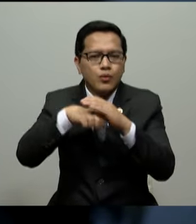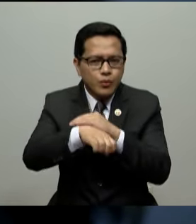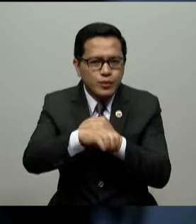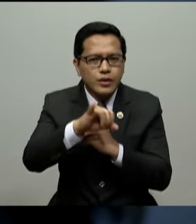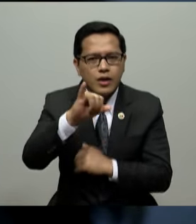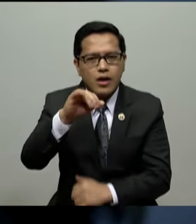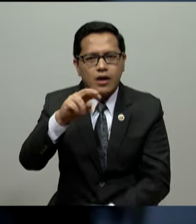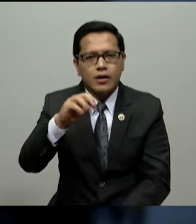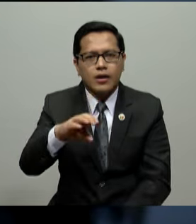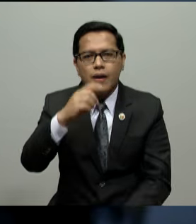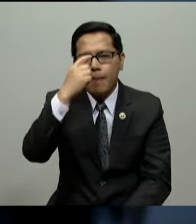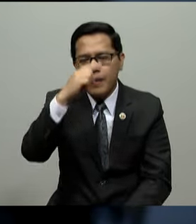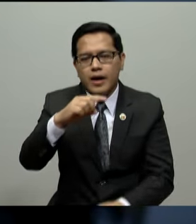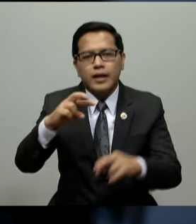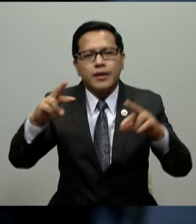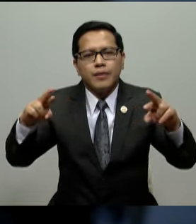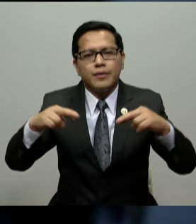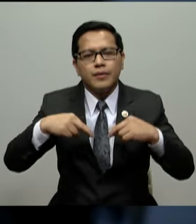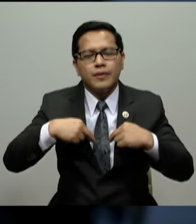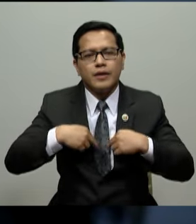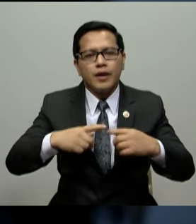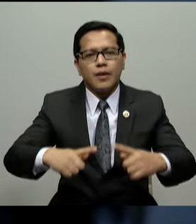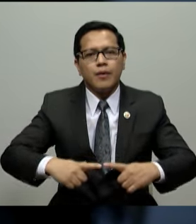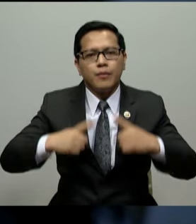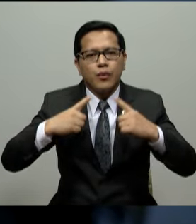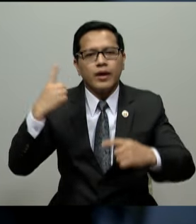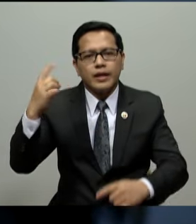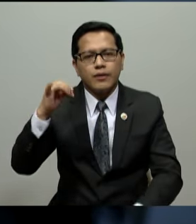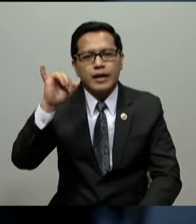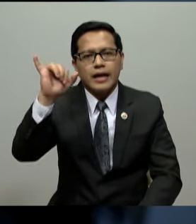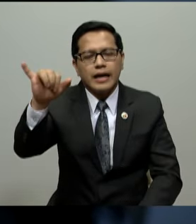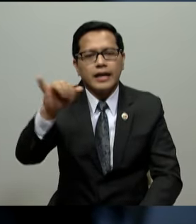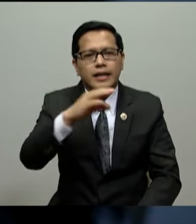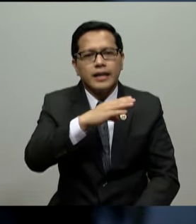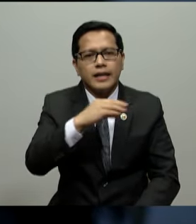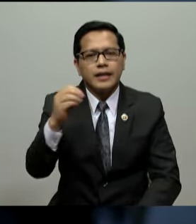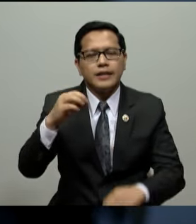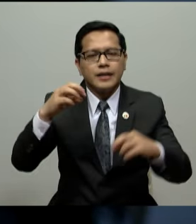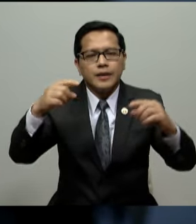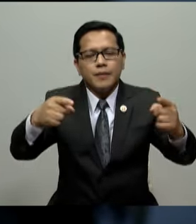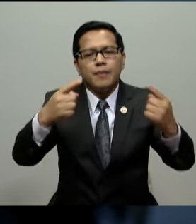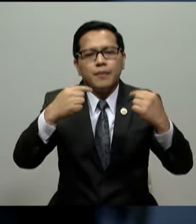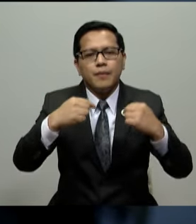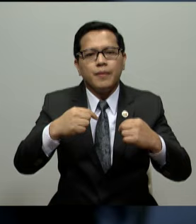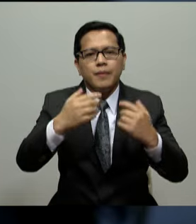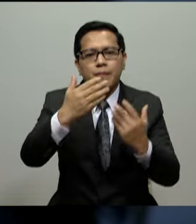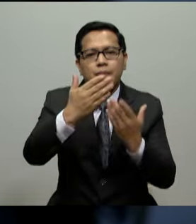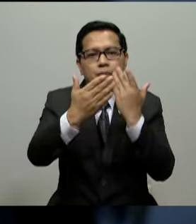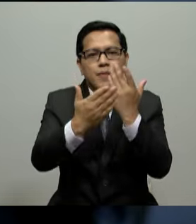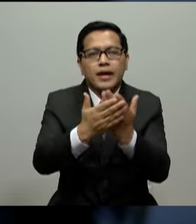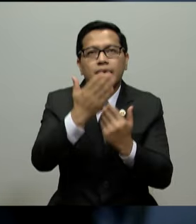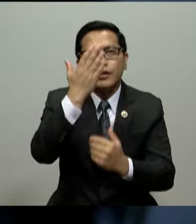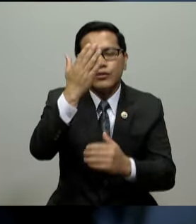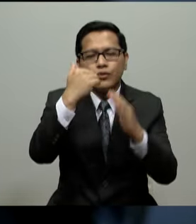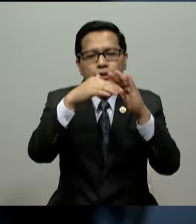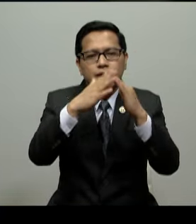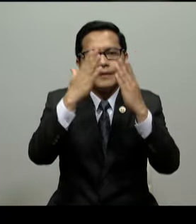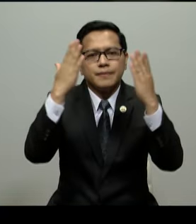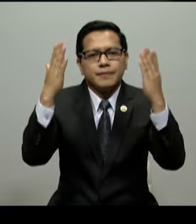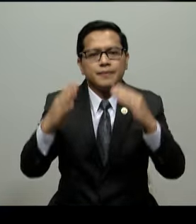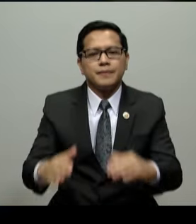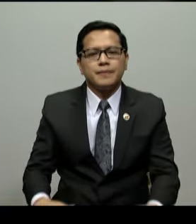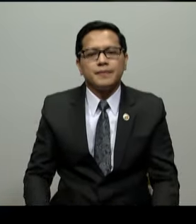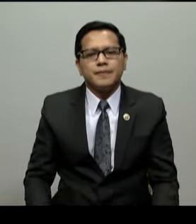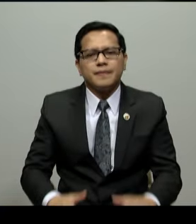para matamo ang buhay na walang hanggan at makarating po sa piling ng ating Panginoon Diyos.